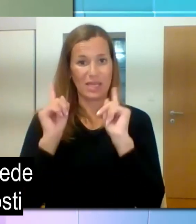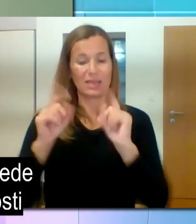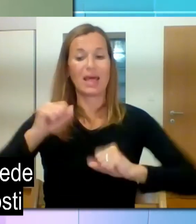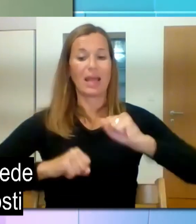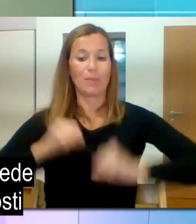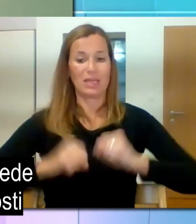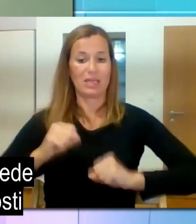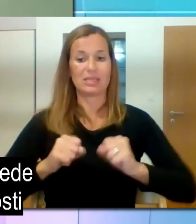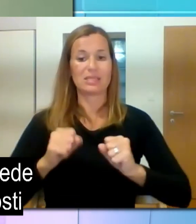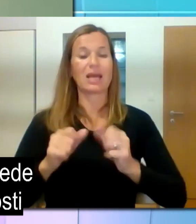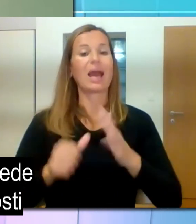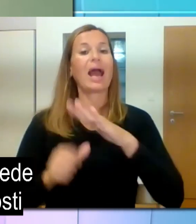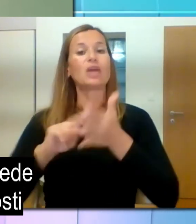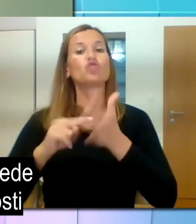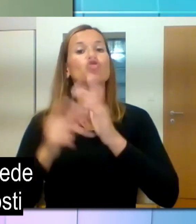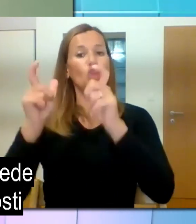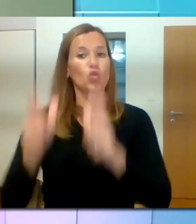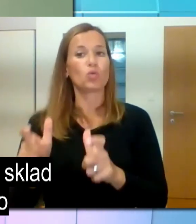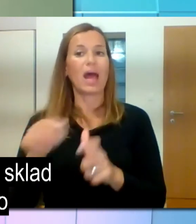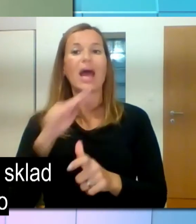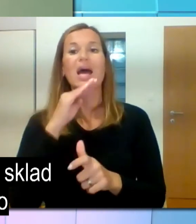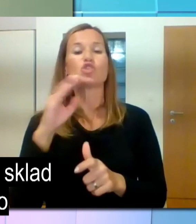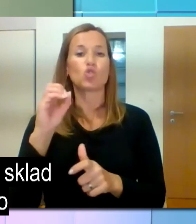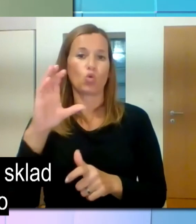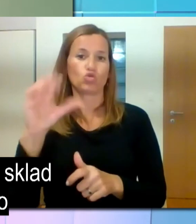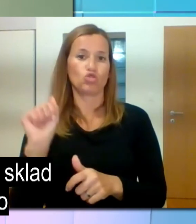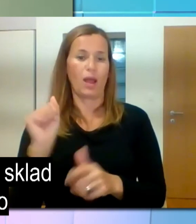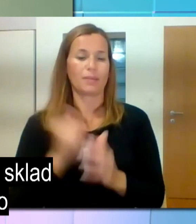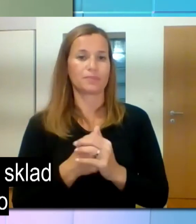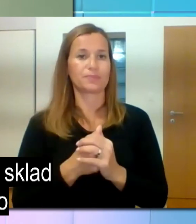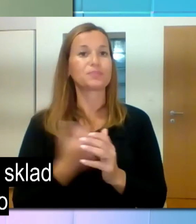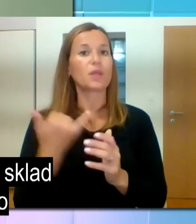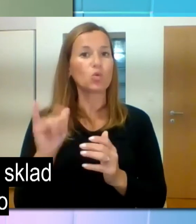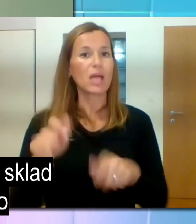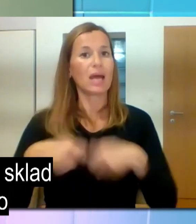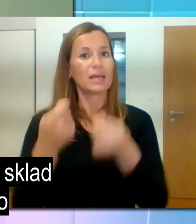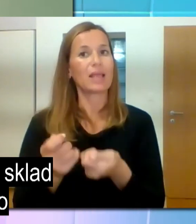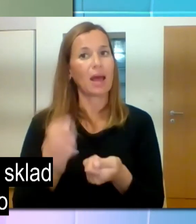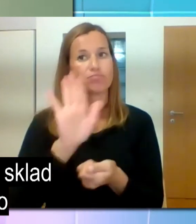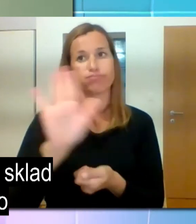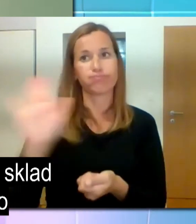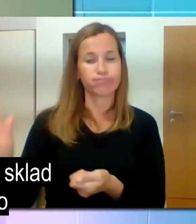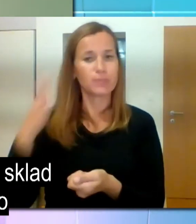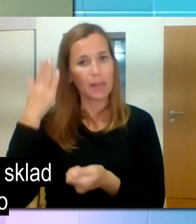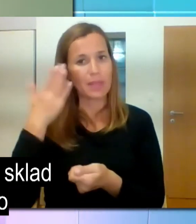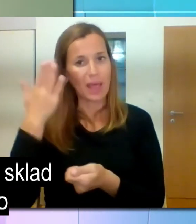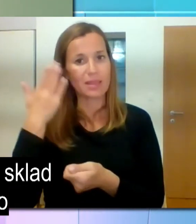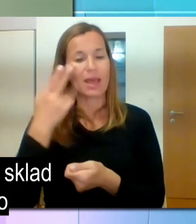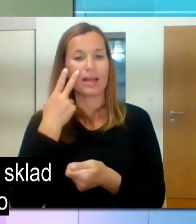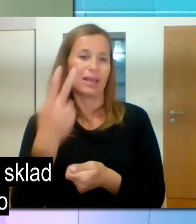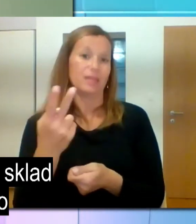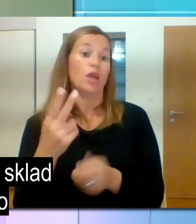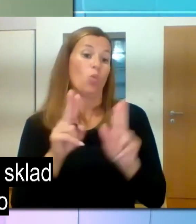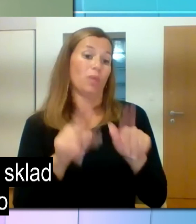glede upravičenosti in strokovnosti same vloge in v nadaljevanju sklad o